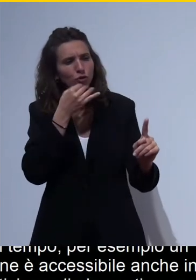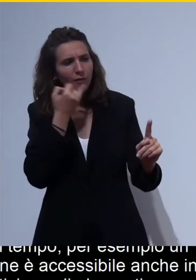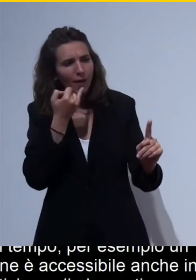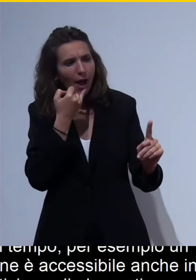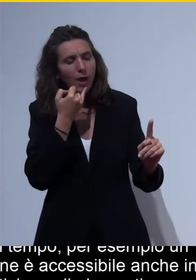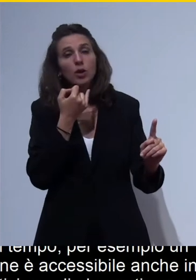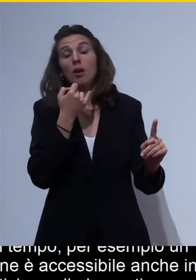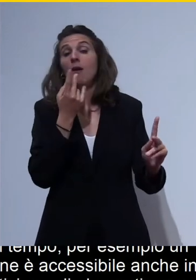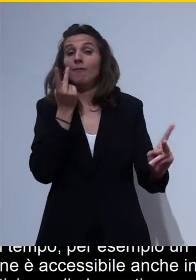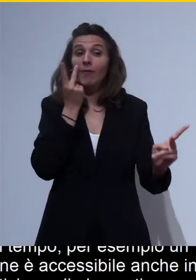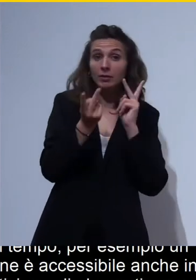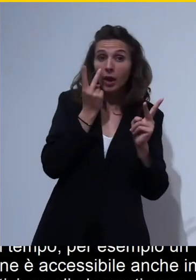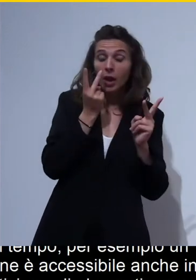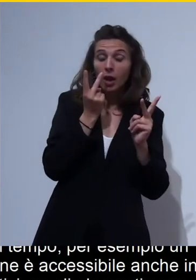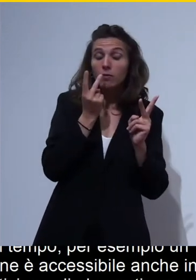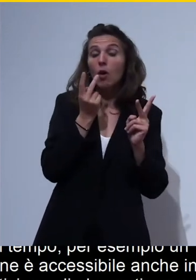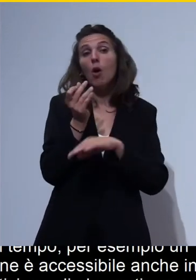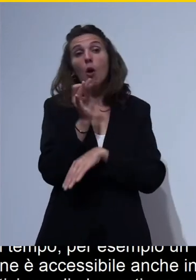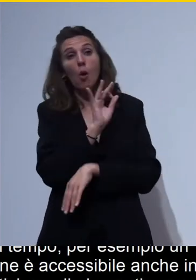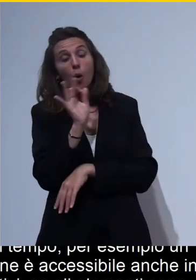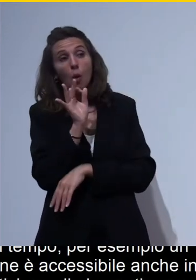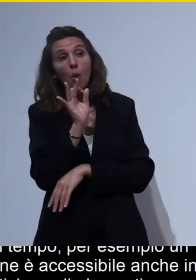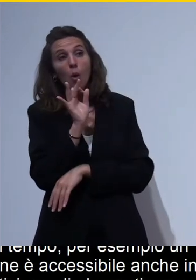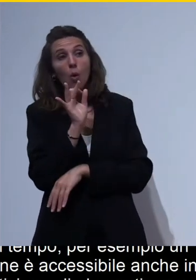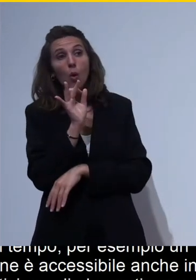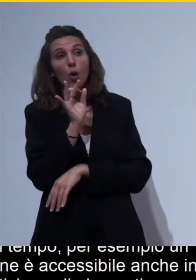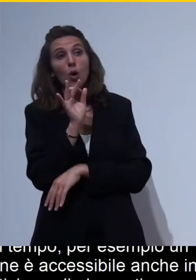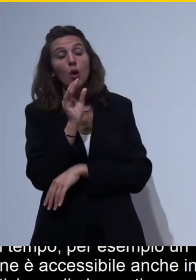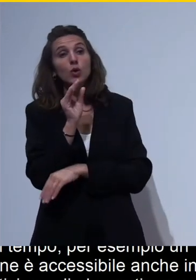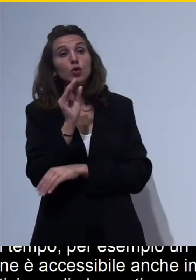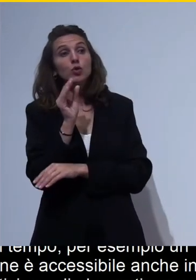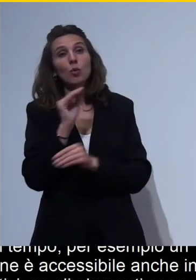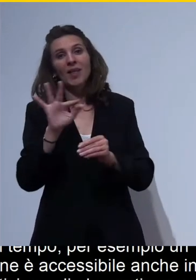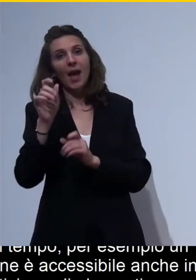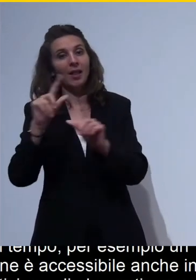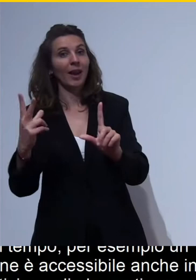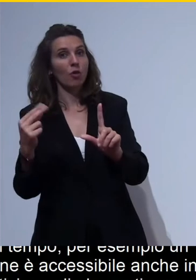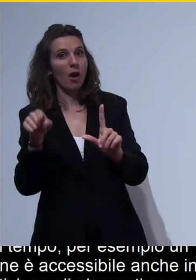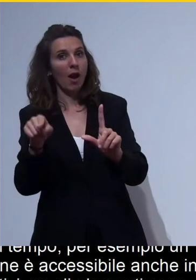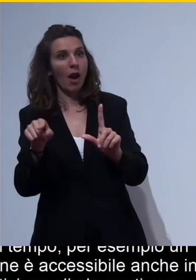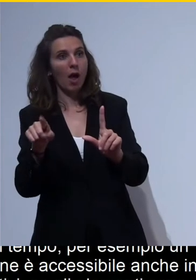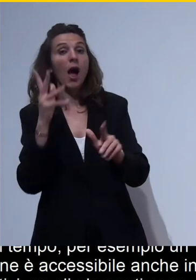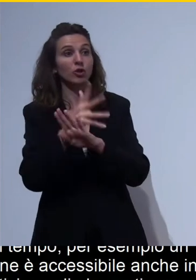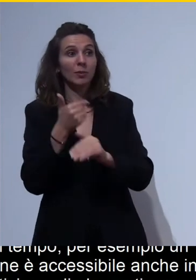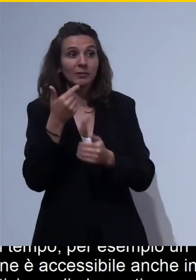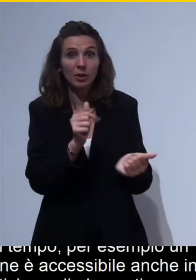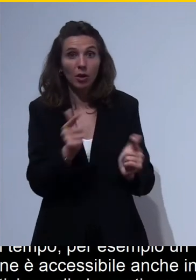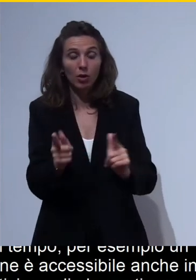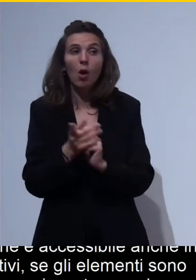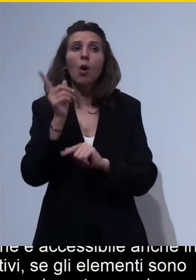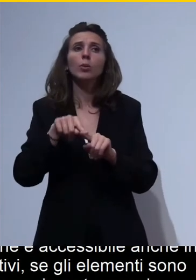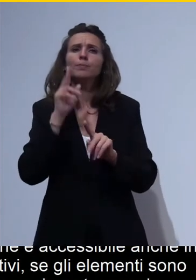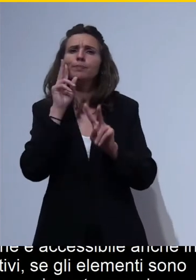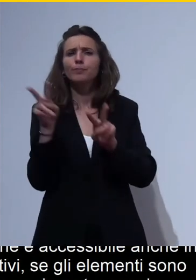sia attraverso strumenti di accesso a riscontro vocale. Abbiamo verificato l